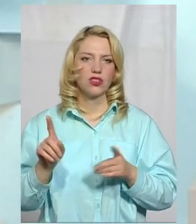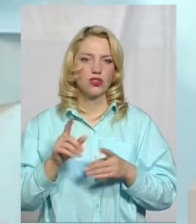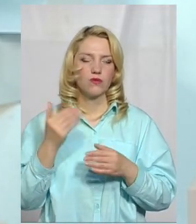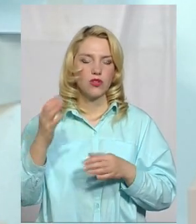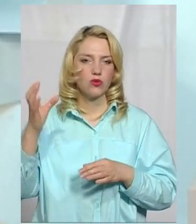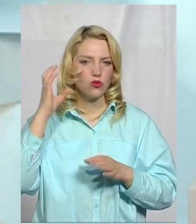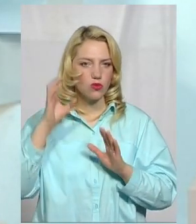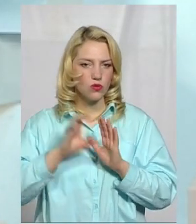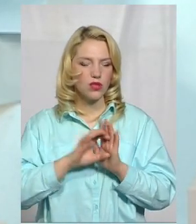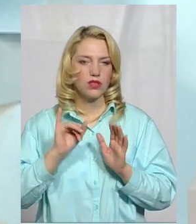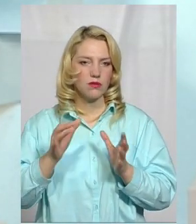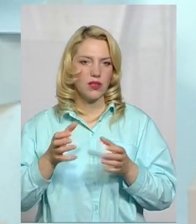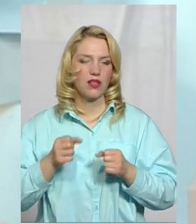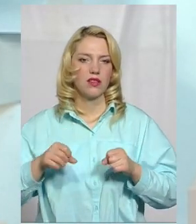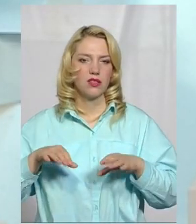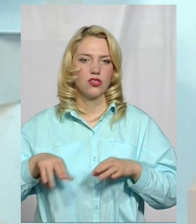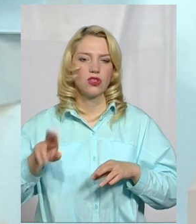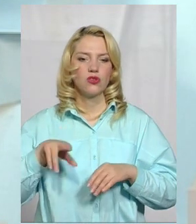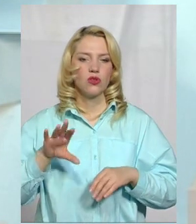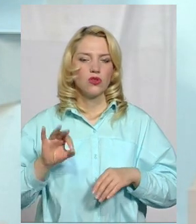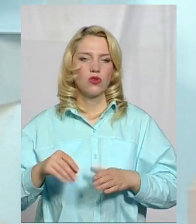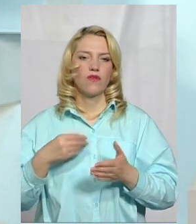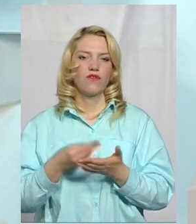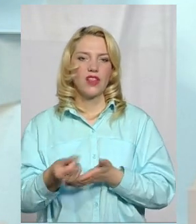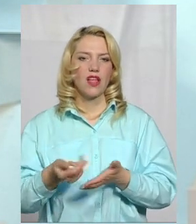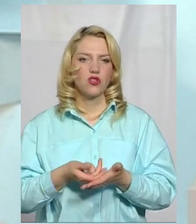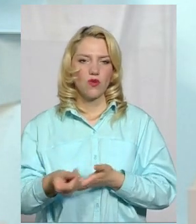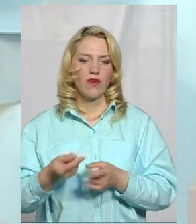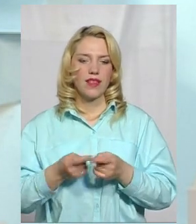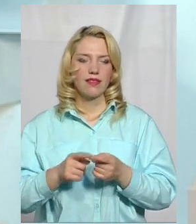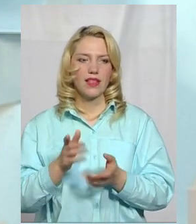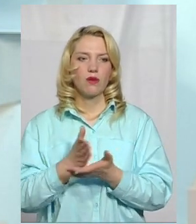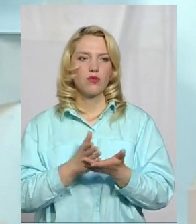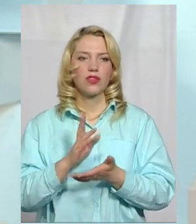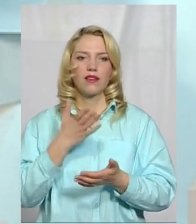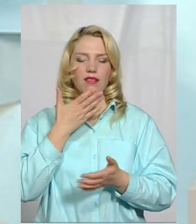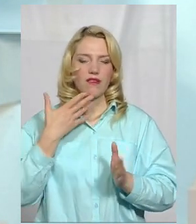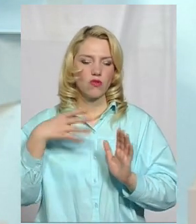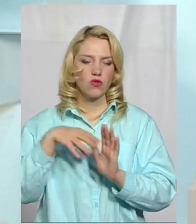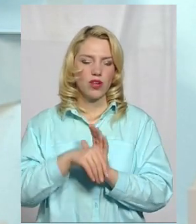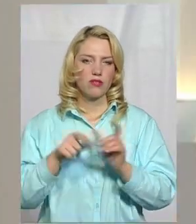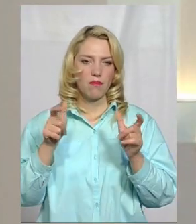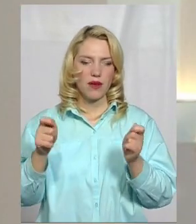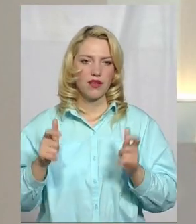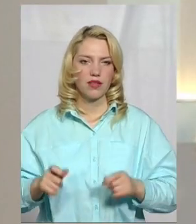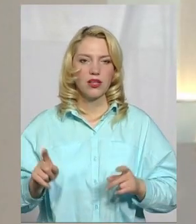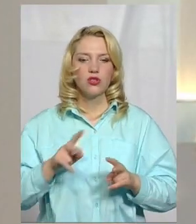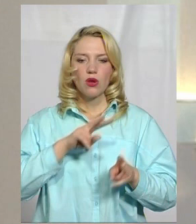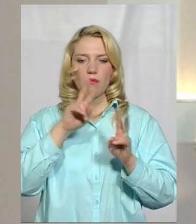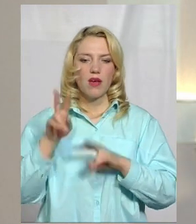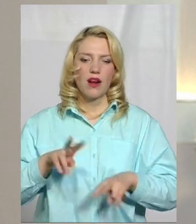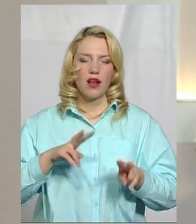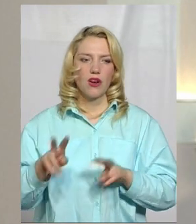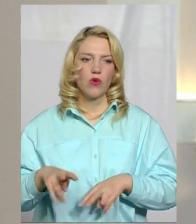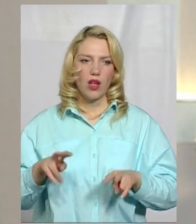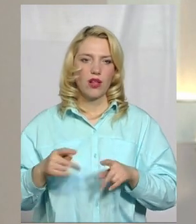прийняли рішення щодо фінансування саме тих послуг, які не включають в себе пакет. Тобто переглянули принцип